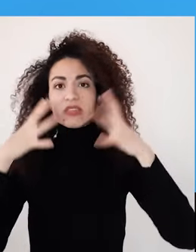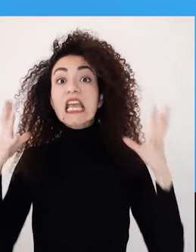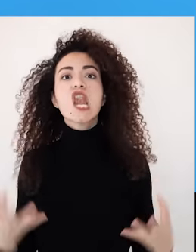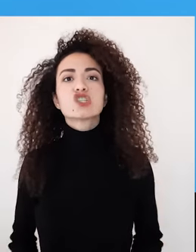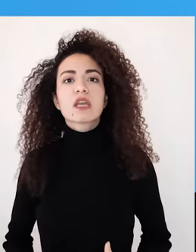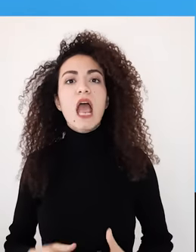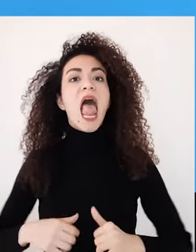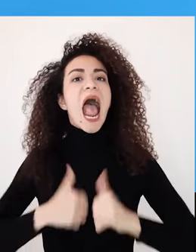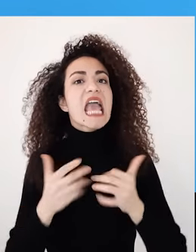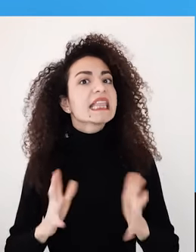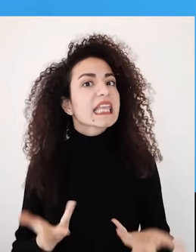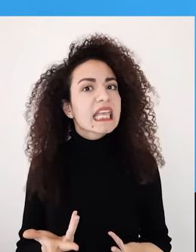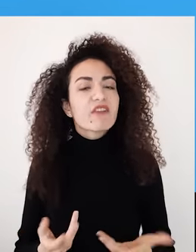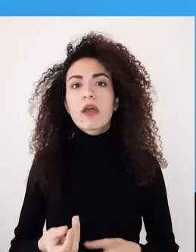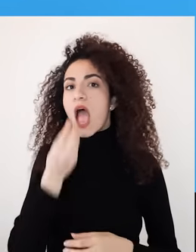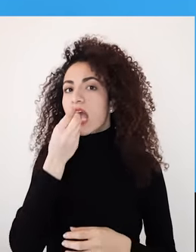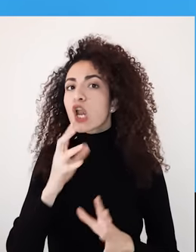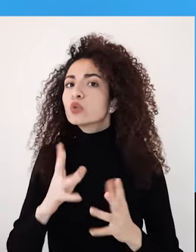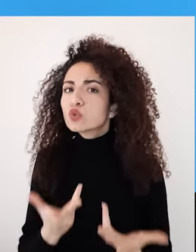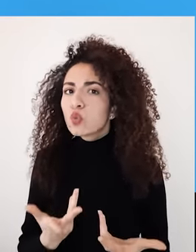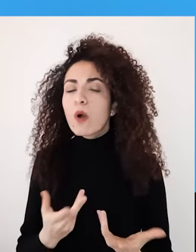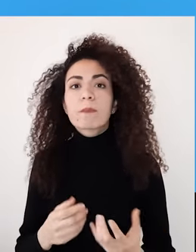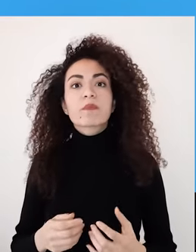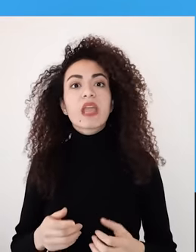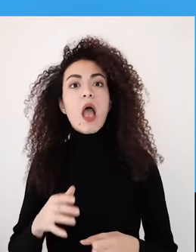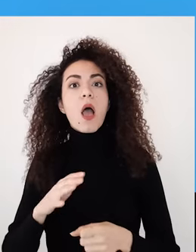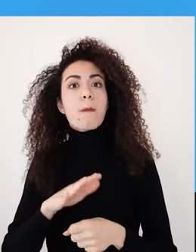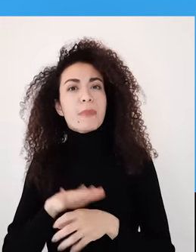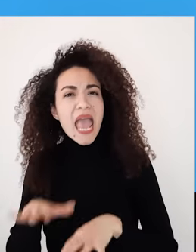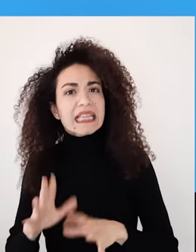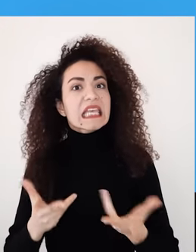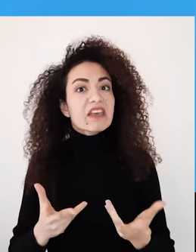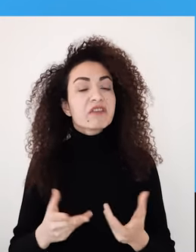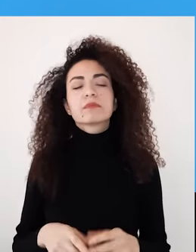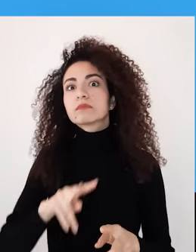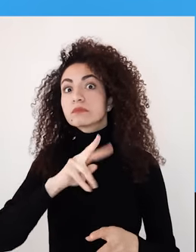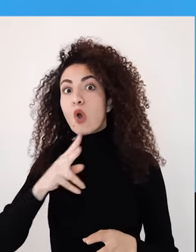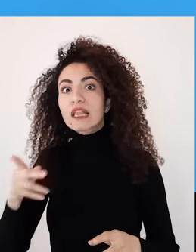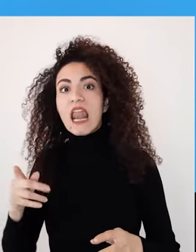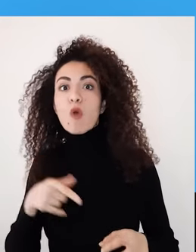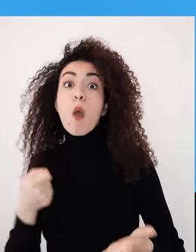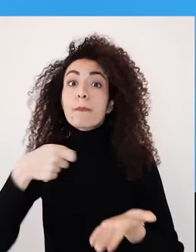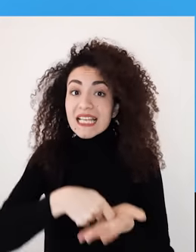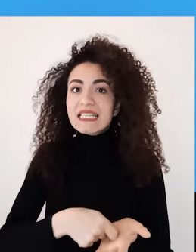بيعيشوا المريض عامة والعوامل المحيطة به مثلا أثبت الدراسة قيمت على مجموعة تم تعرضها